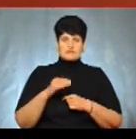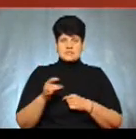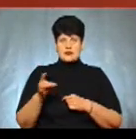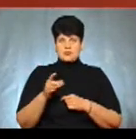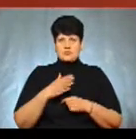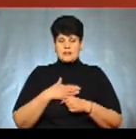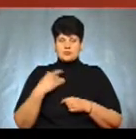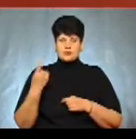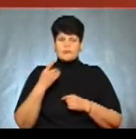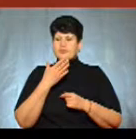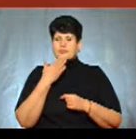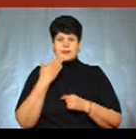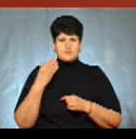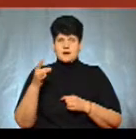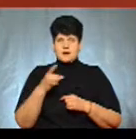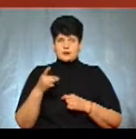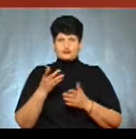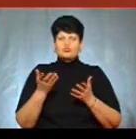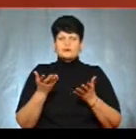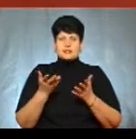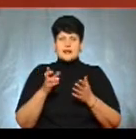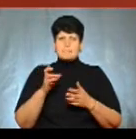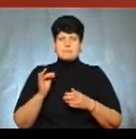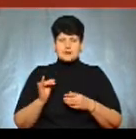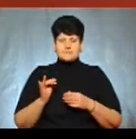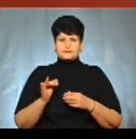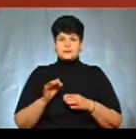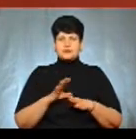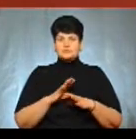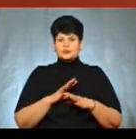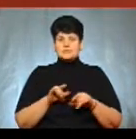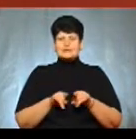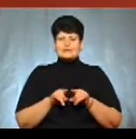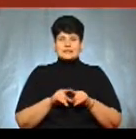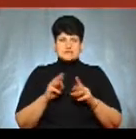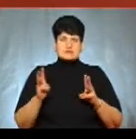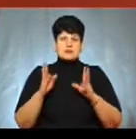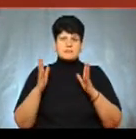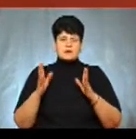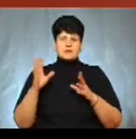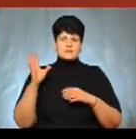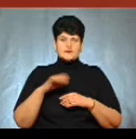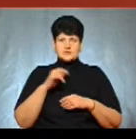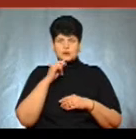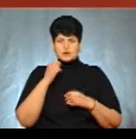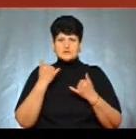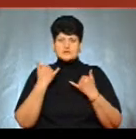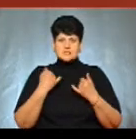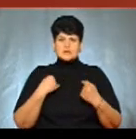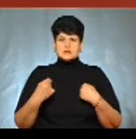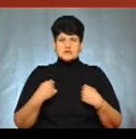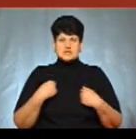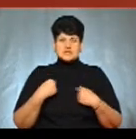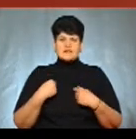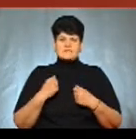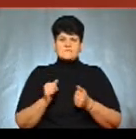нашої області. Нема району, в якому би не ставалися такі займання. Більше того, ціла Україна зараз страждає через